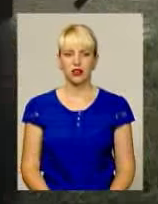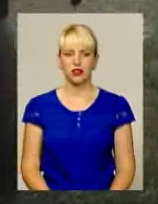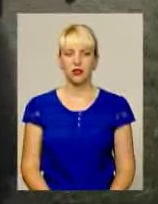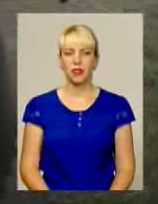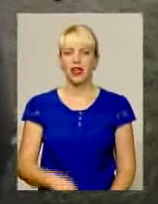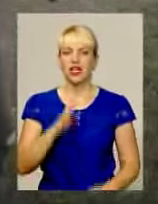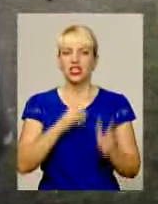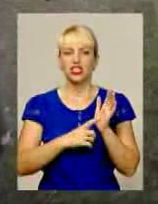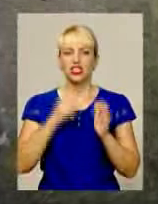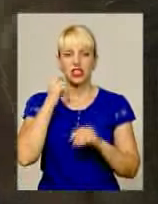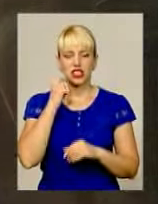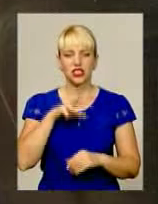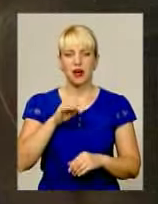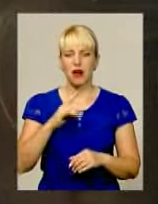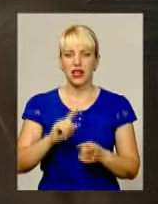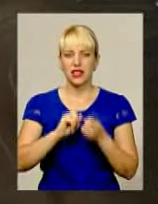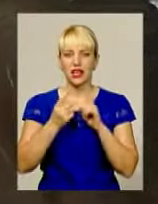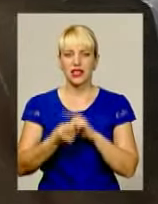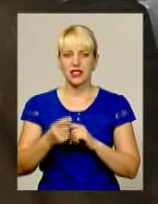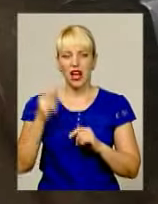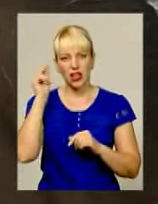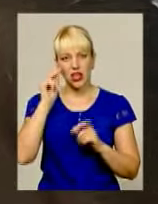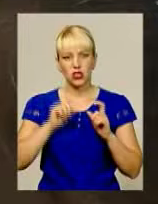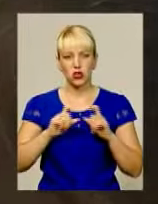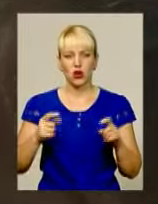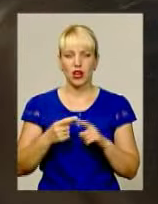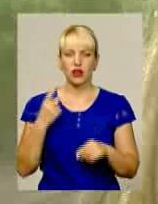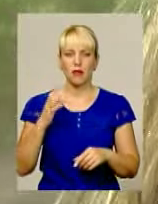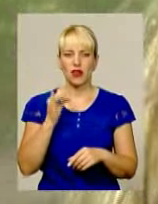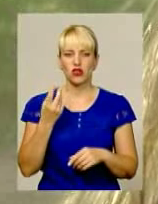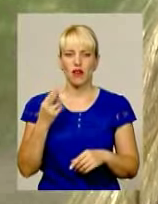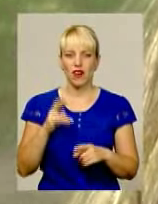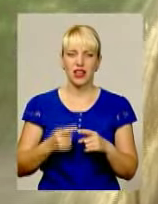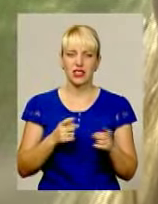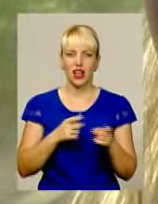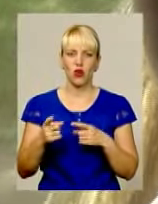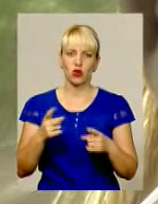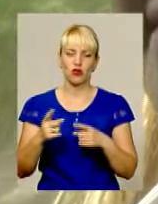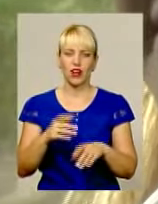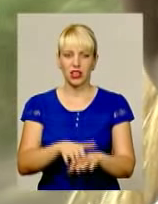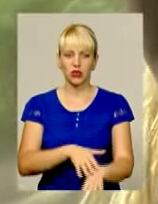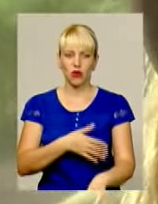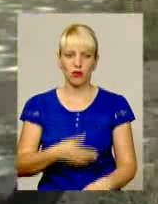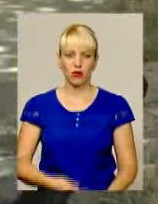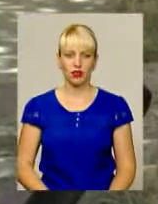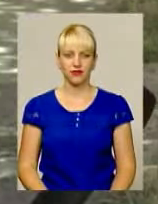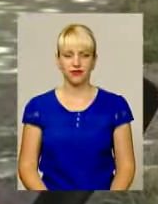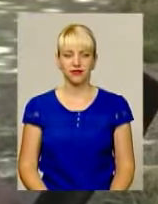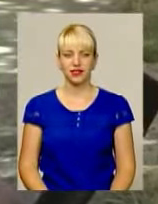Шестирічна Марійка нині стала школяркою. До 1 вересня готувалась довго і сумлінно майже усією родиною.